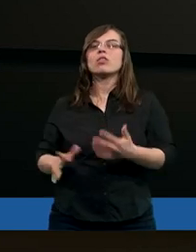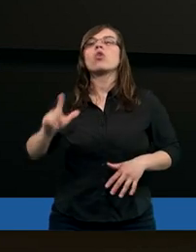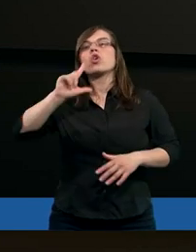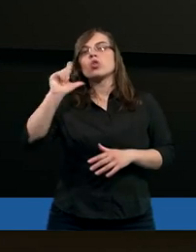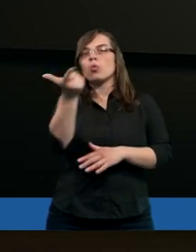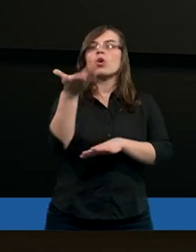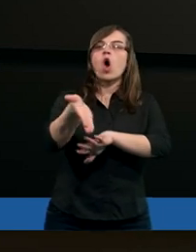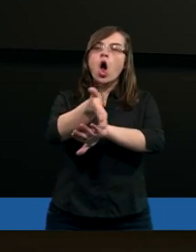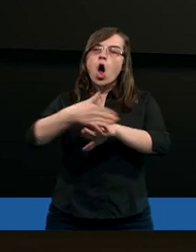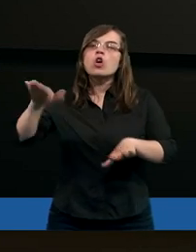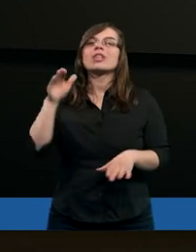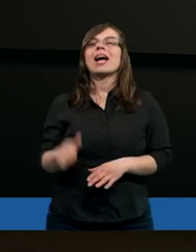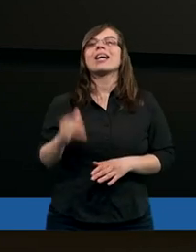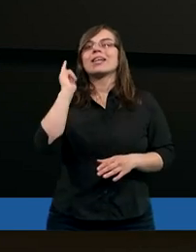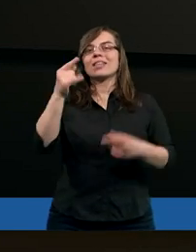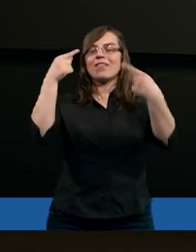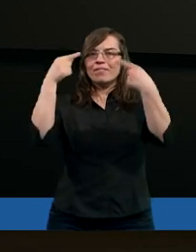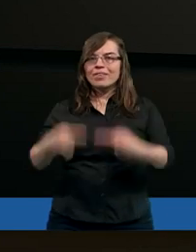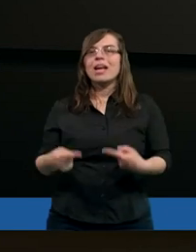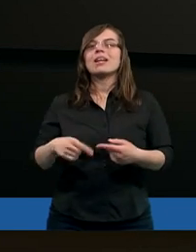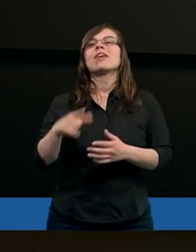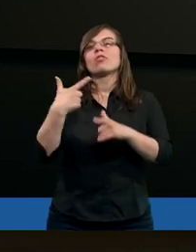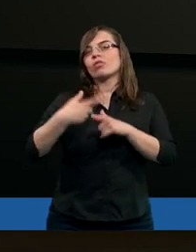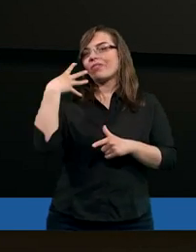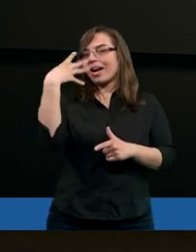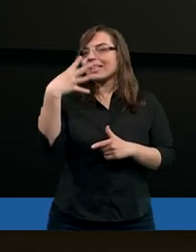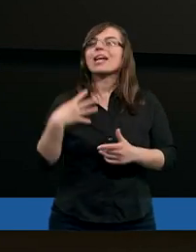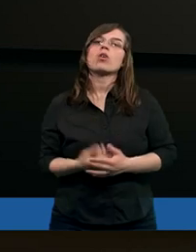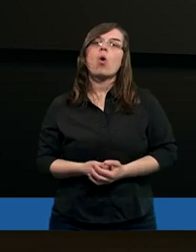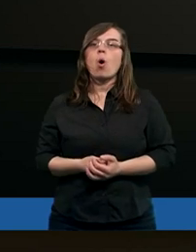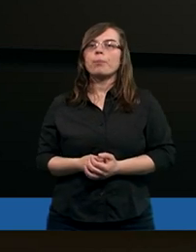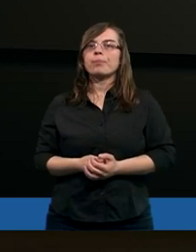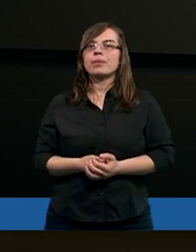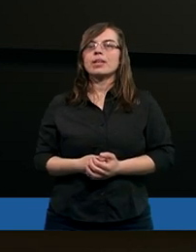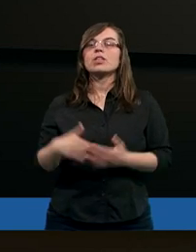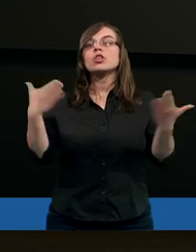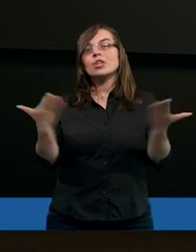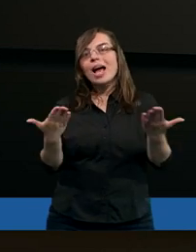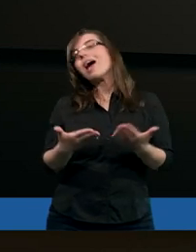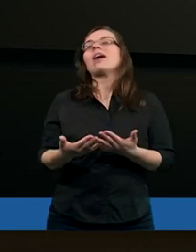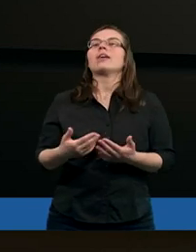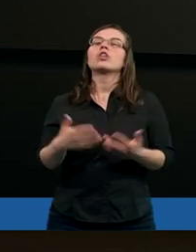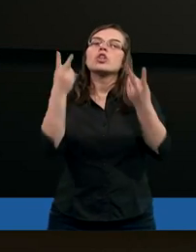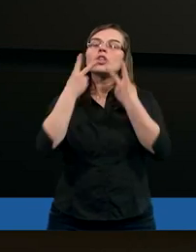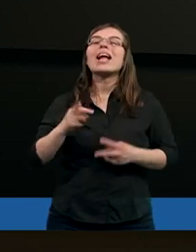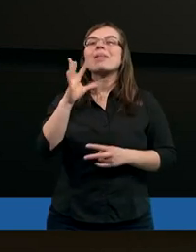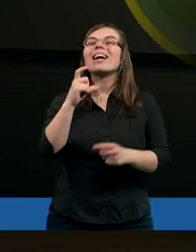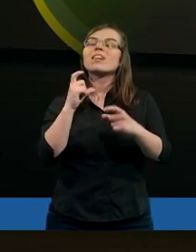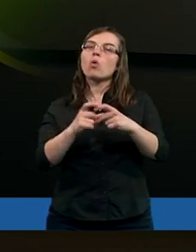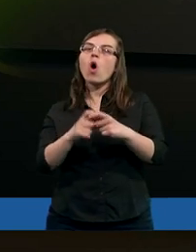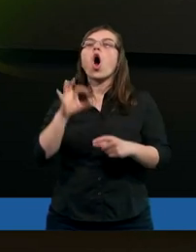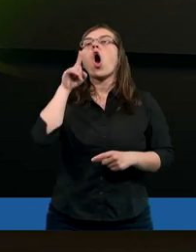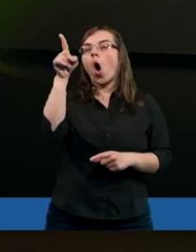z drugiego rozdziału i wiersza 24, gdzie czytam takie